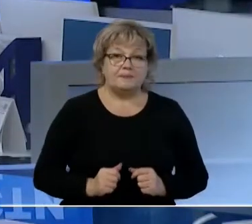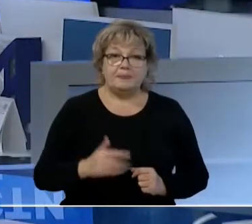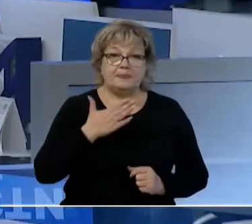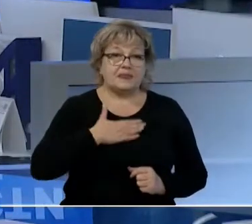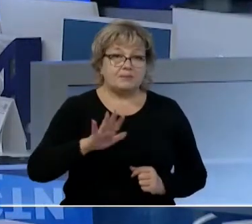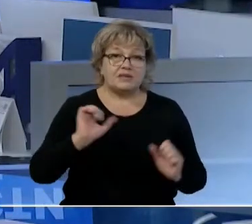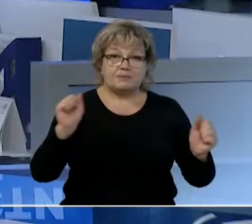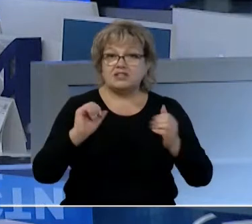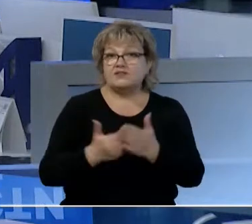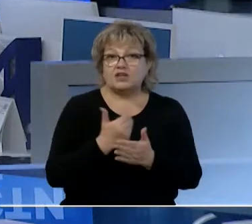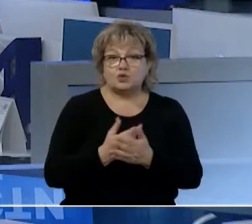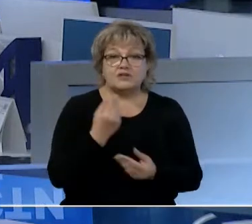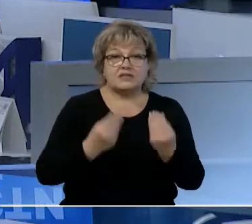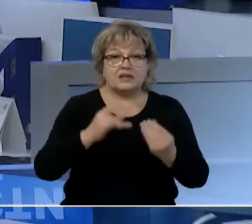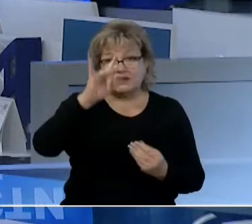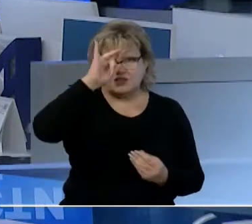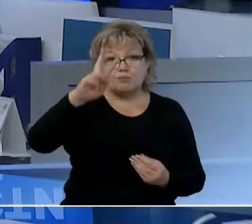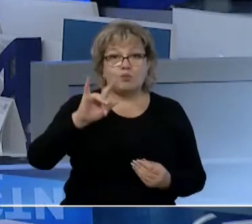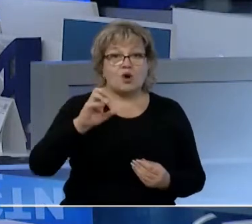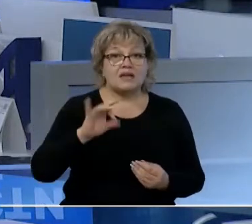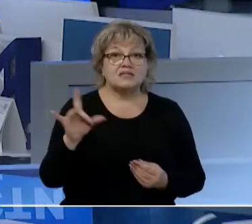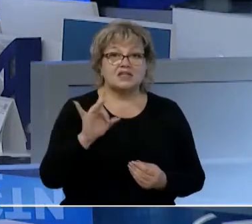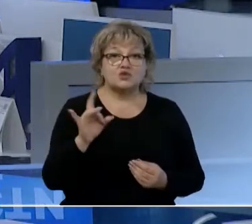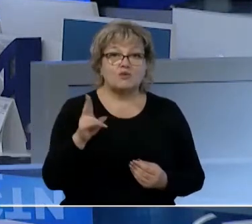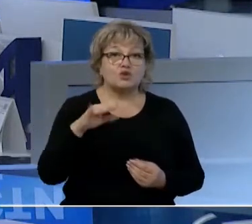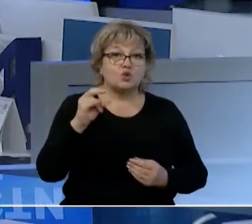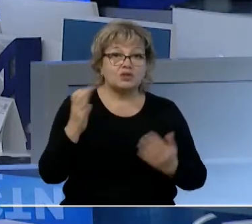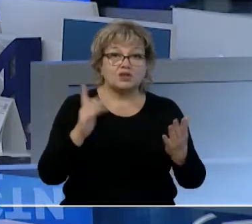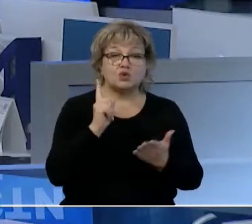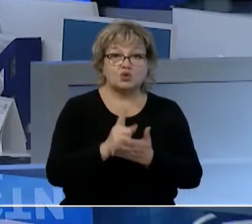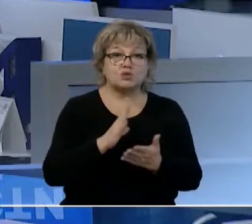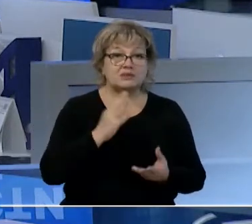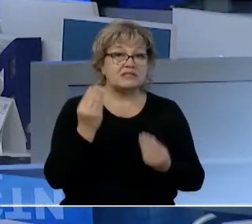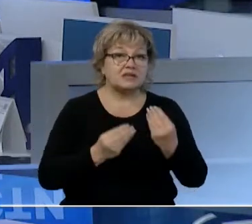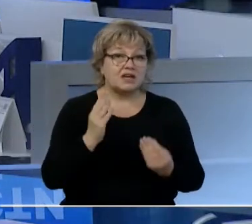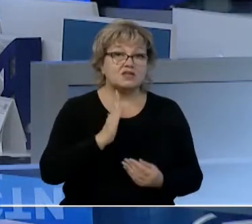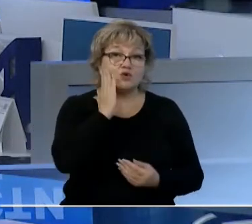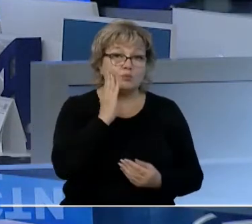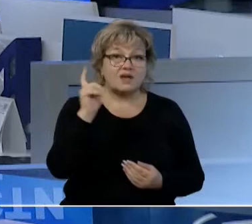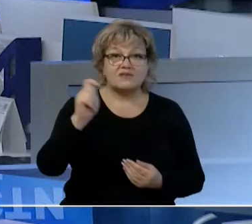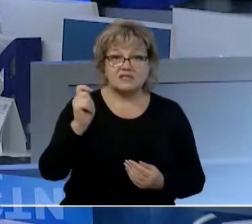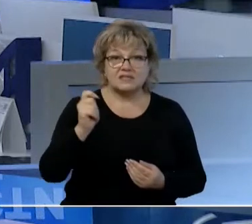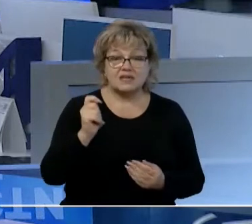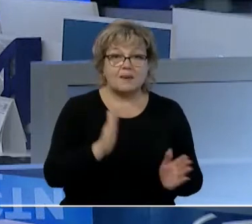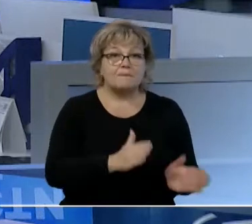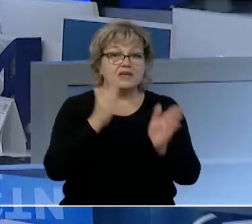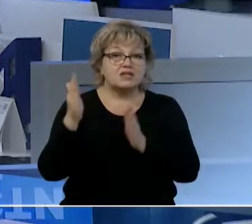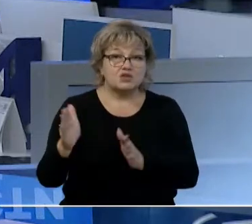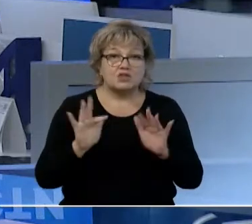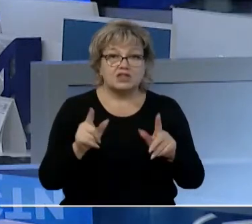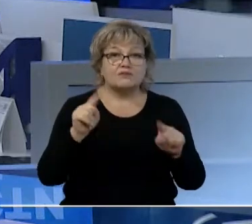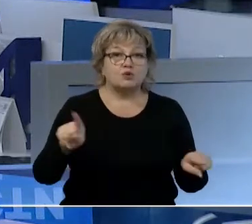Неприятная спортивная новость. Матч Лиги чемпионов Бухарест-Ростов-Дон, который должен был играться в Румынии, воскресенье перенесен.